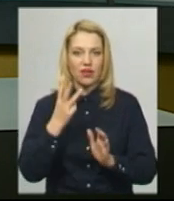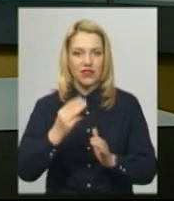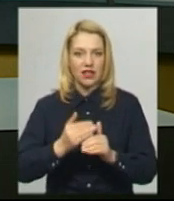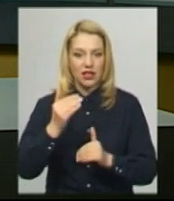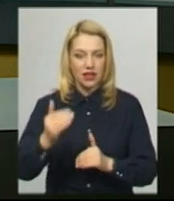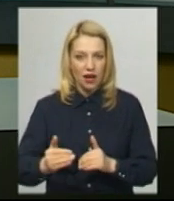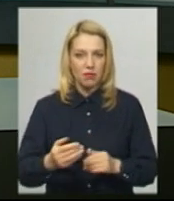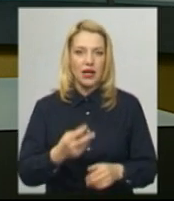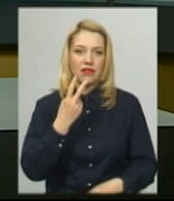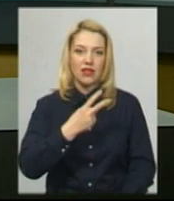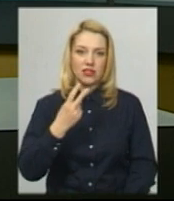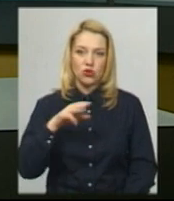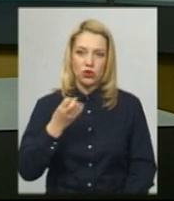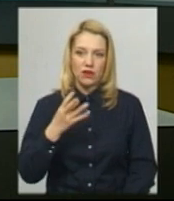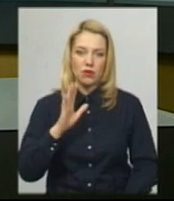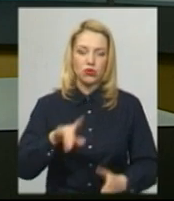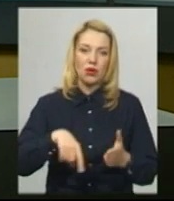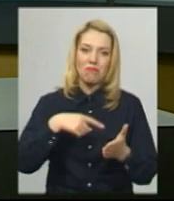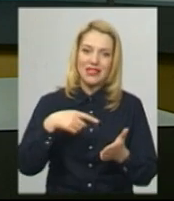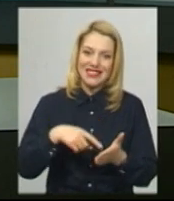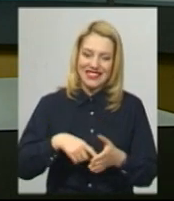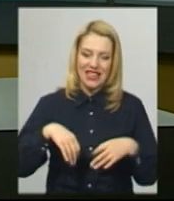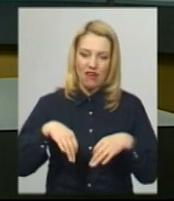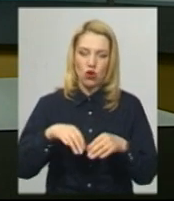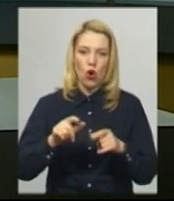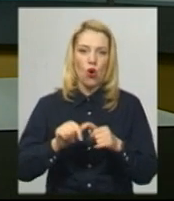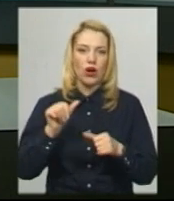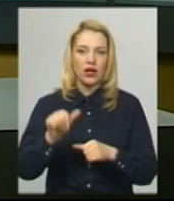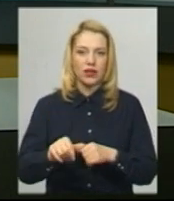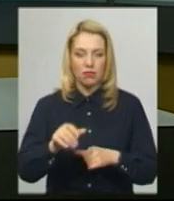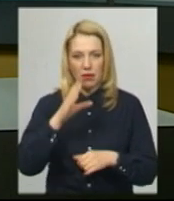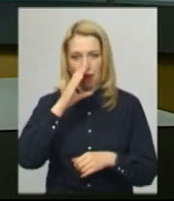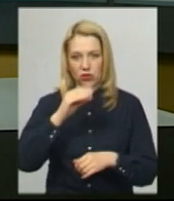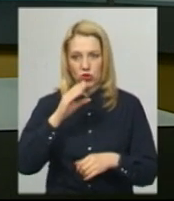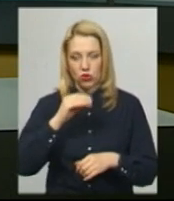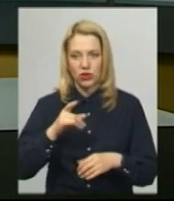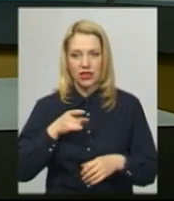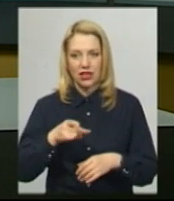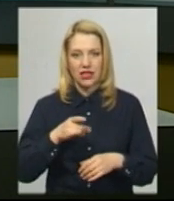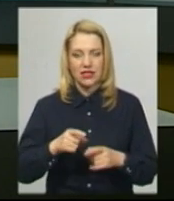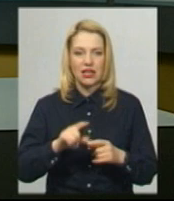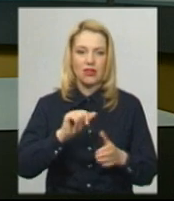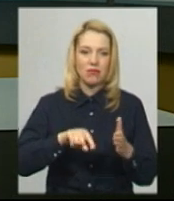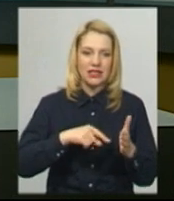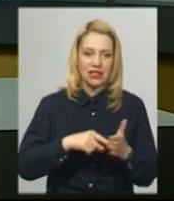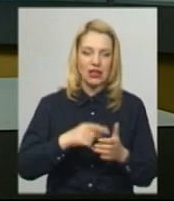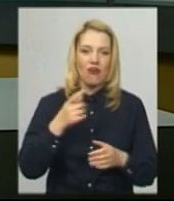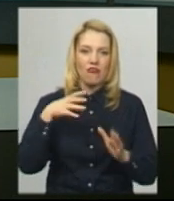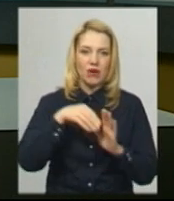запуск міських автомобільних перевезень, крім маршрутних таксі, та приміських перевезень у межах одного району.